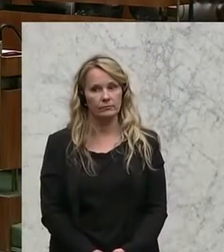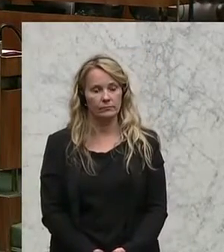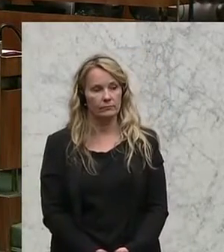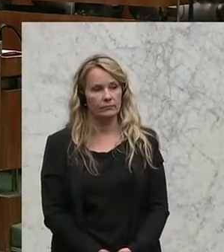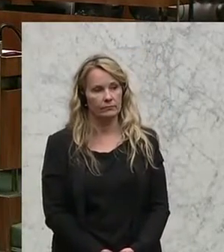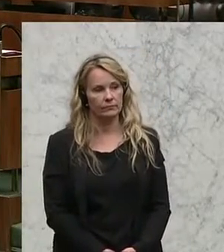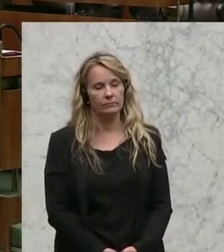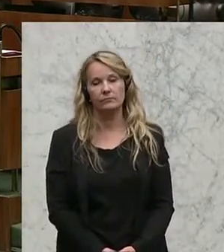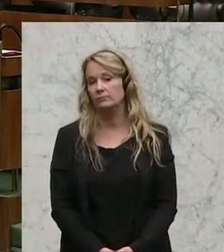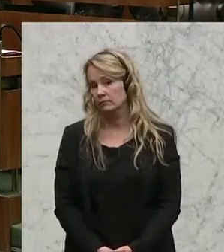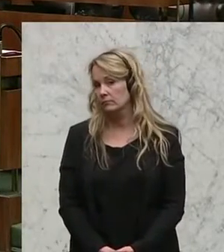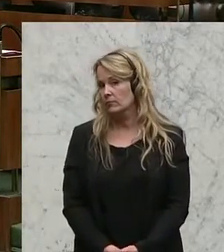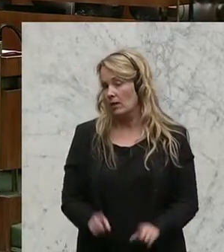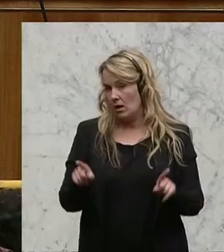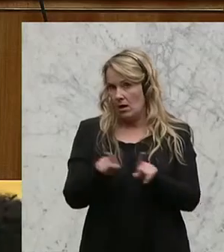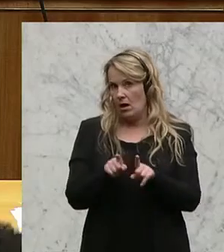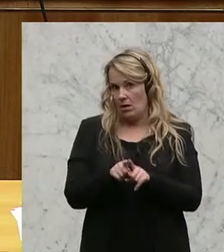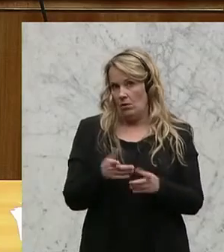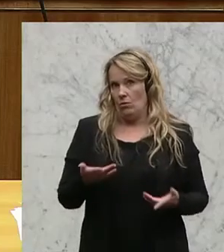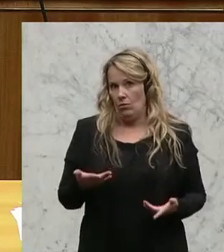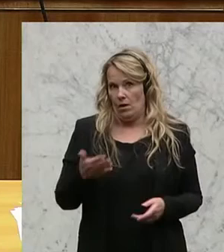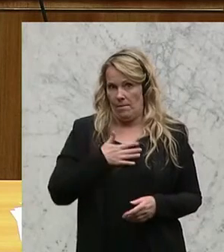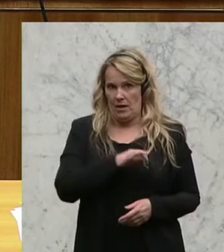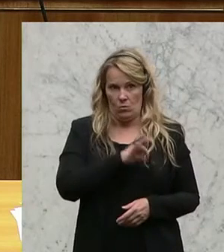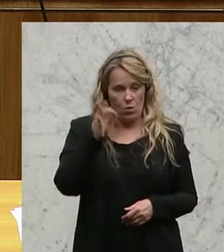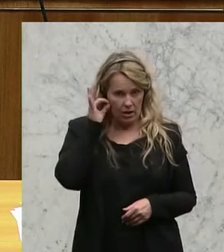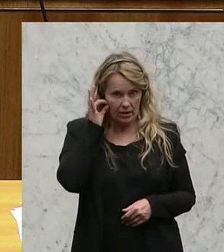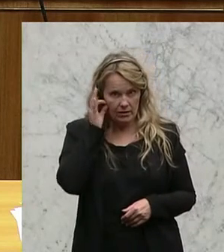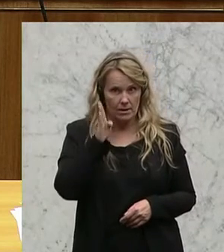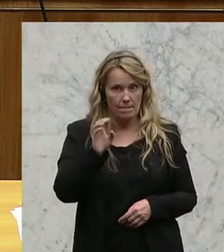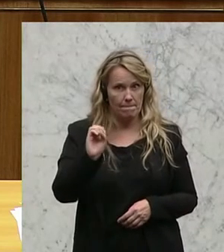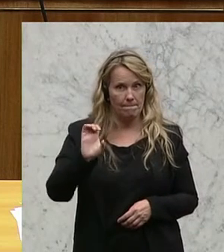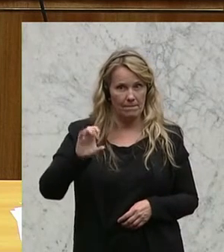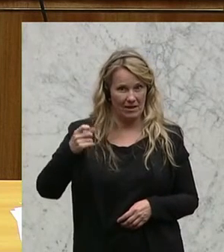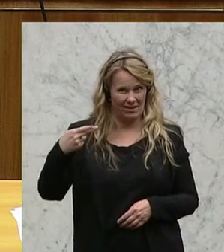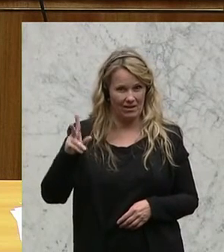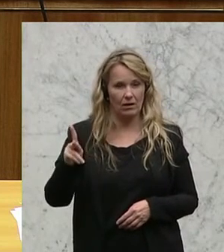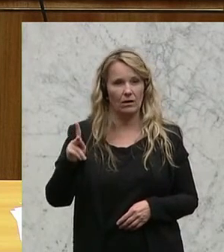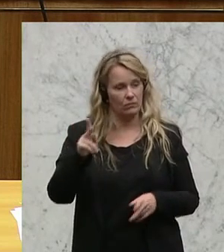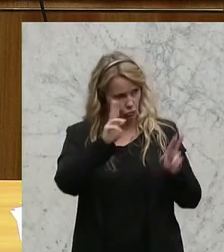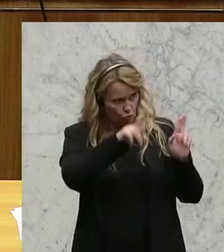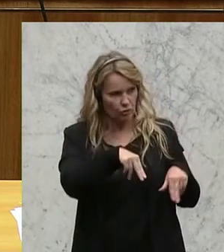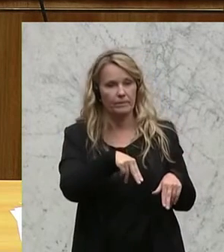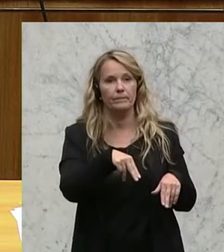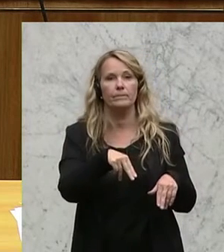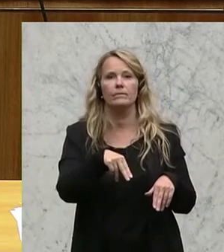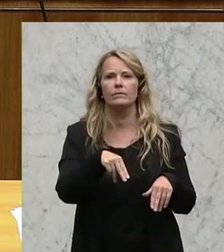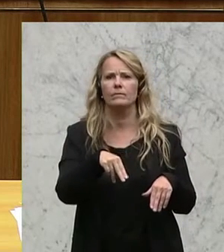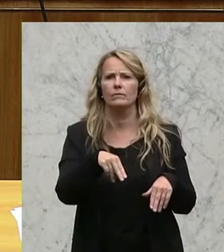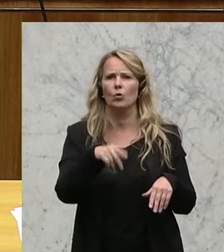Ich gebe auch meiner Kollegin Becker recht, dass diese